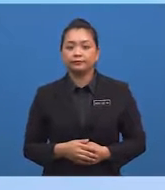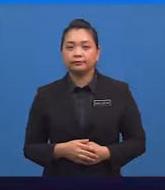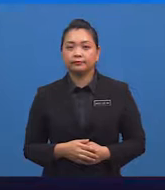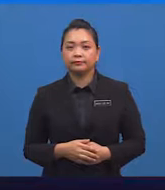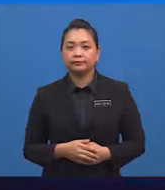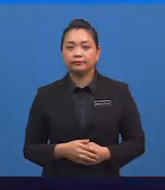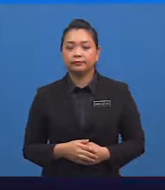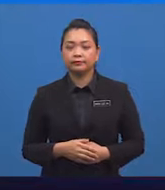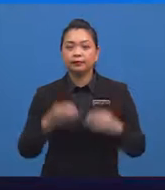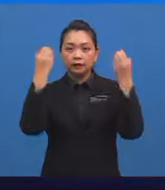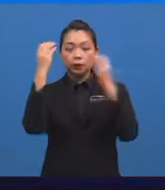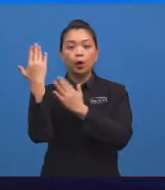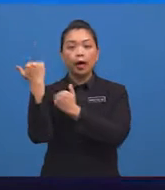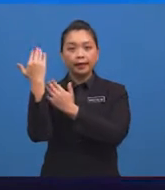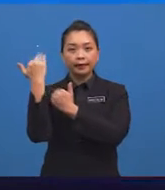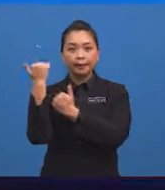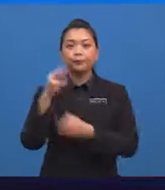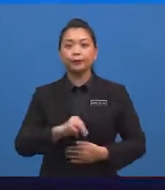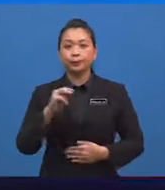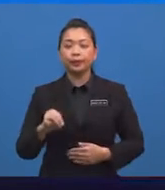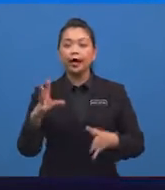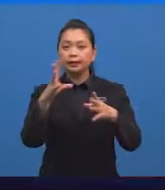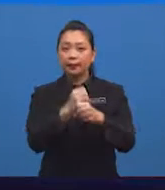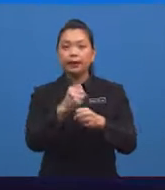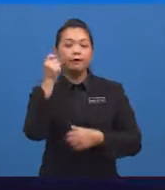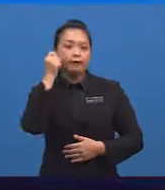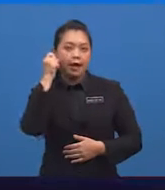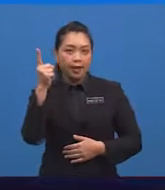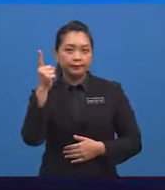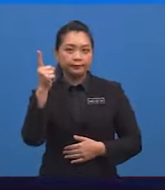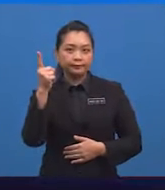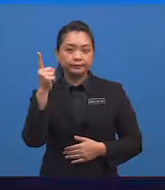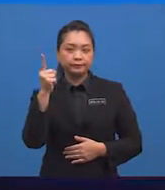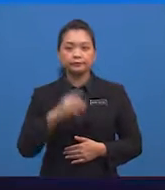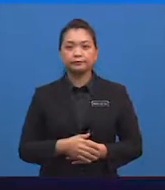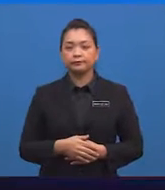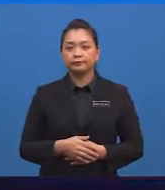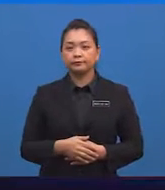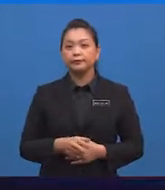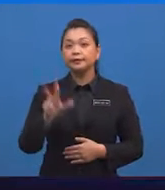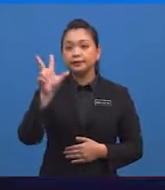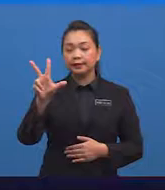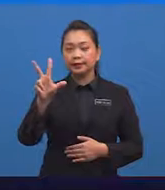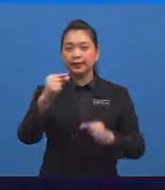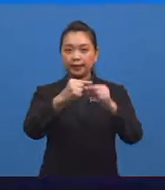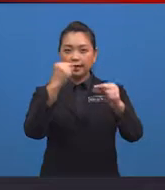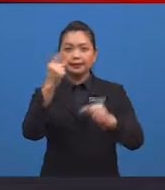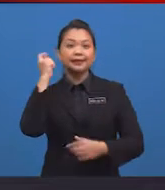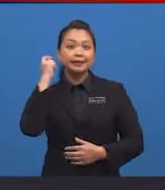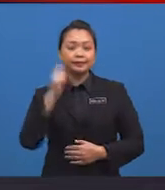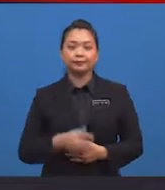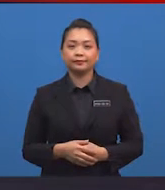Cikgu harap murid-murid dapat faham ketiga-tiga garis tersebut